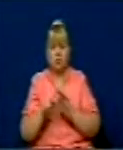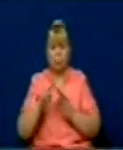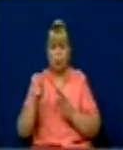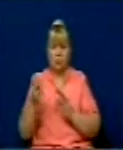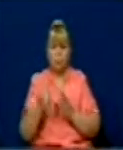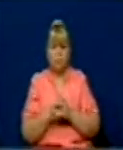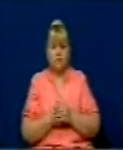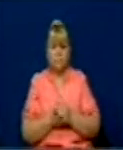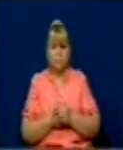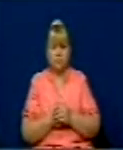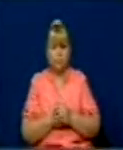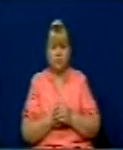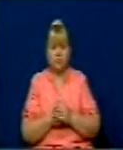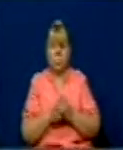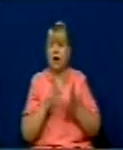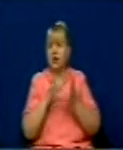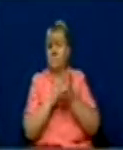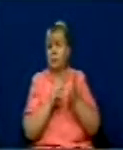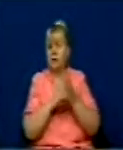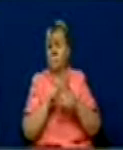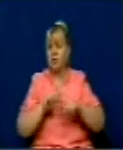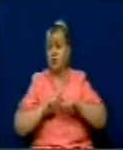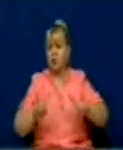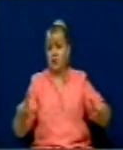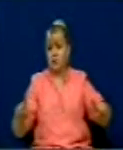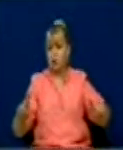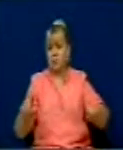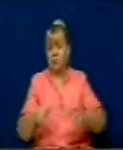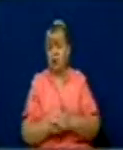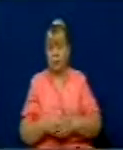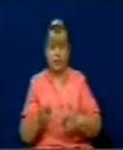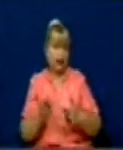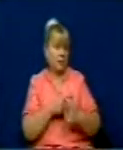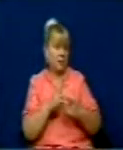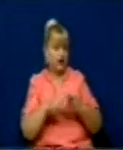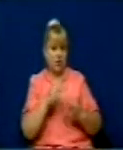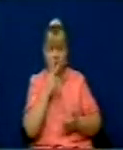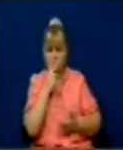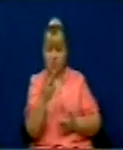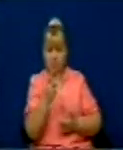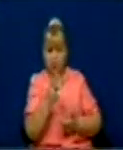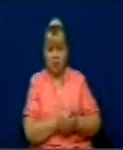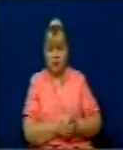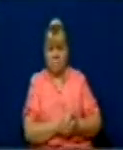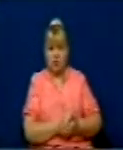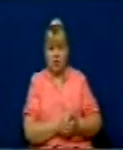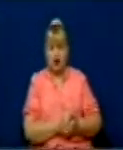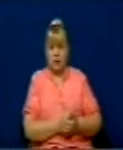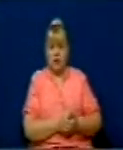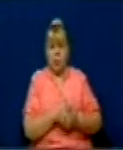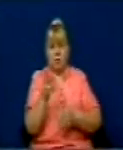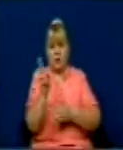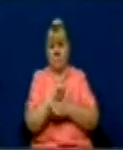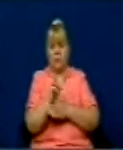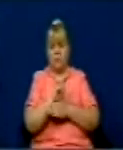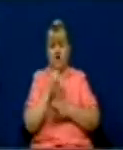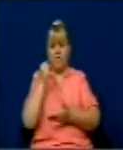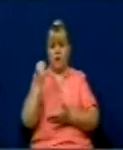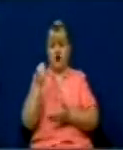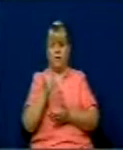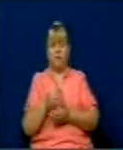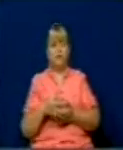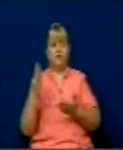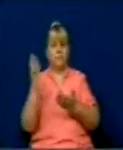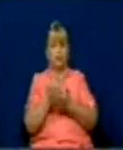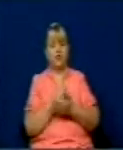për interpretimet në ndryshme për shkak se nëse vërejet që ka kësht përdorime të fundeve në rrasë të fitimit mandatit